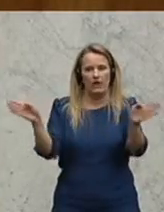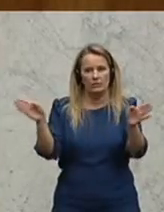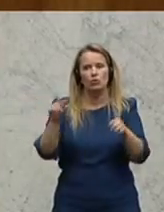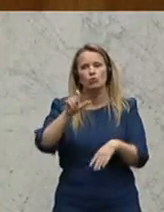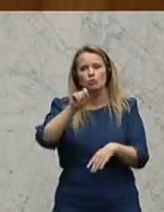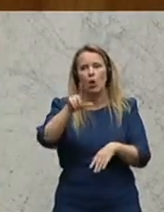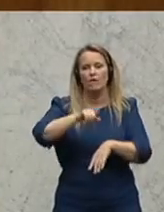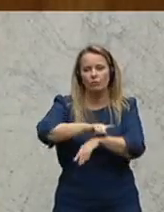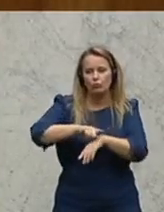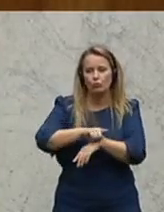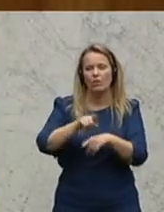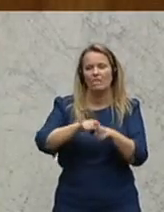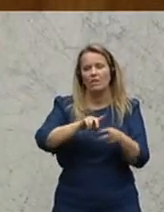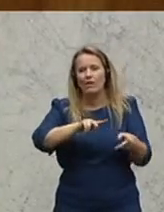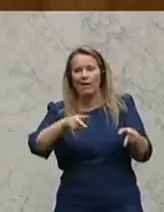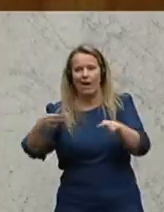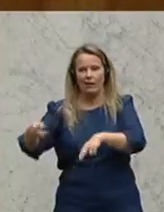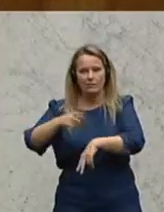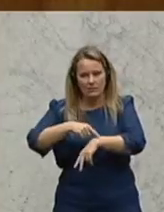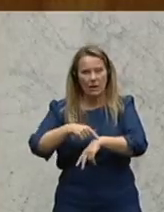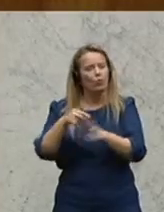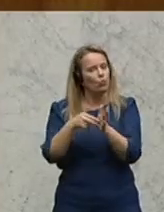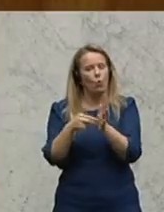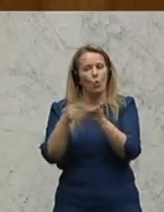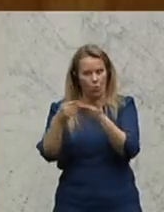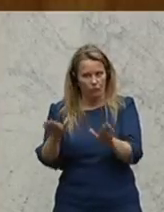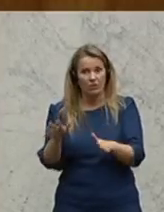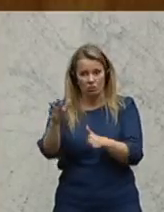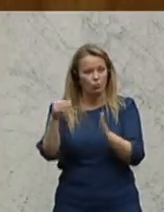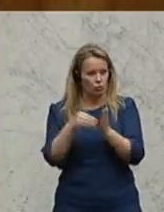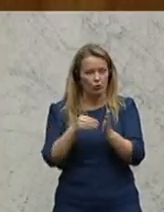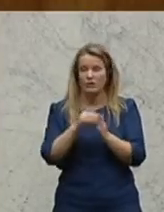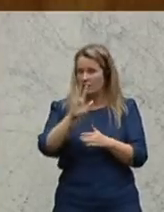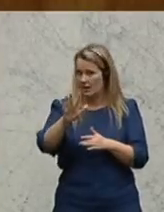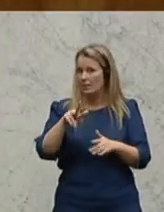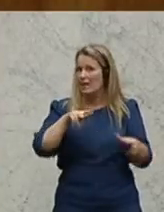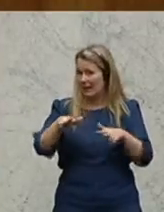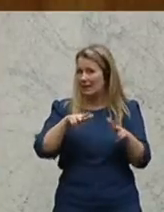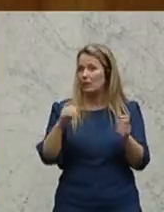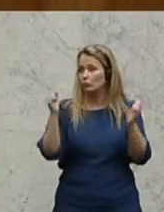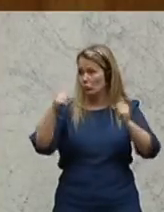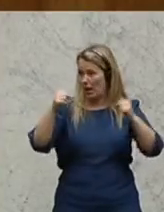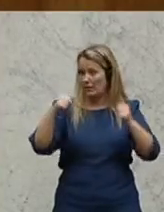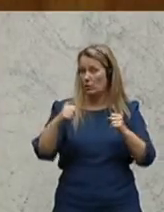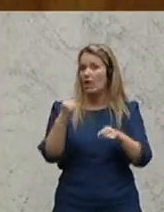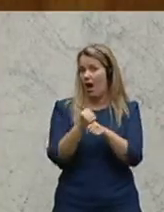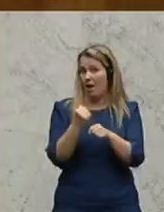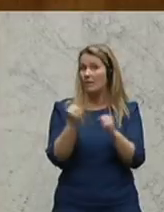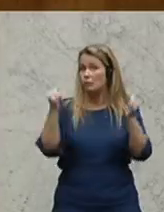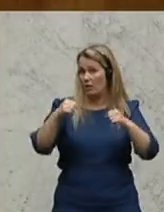eine Zwölfstunden bei Gleitzeit ist dagegen nach wie vor offen. Und das steht in Ihrem Regierungsübereinkommen, in Ihrem Arbeitsübereinkommen.